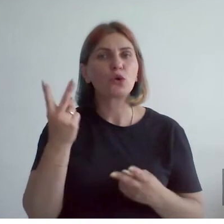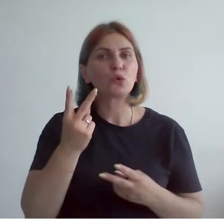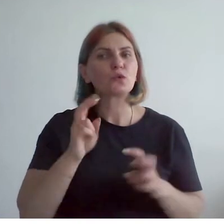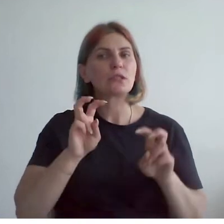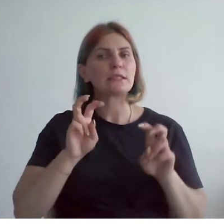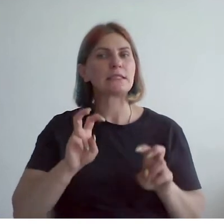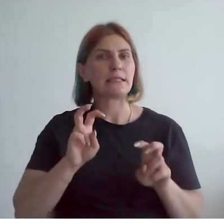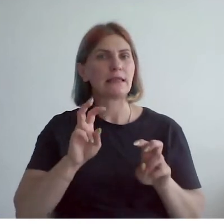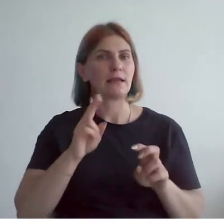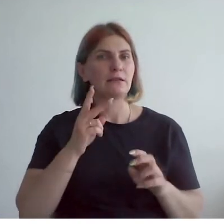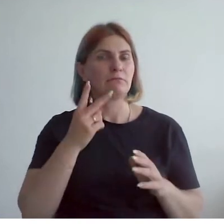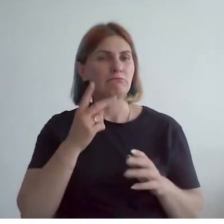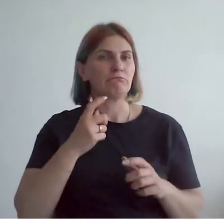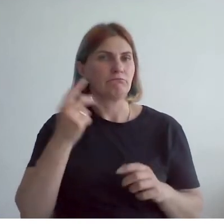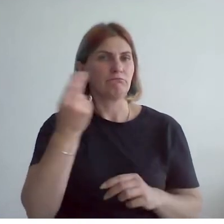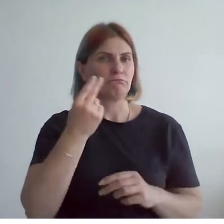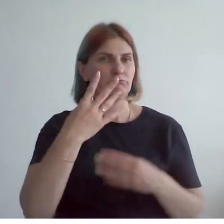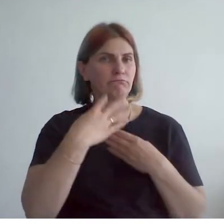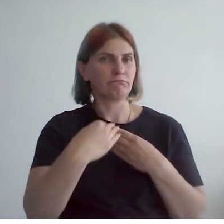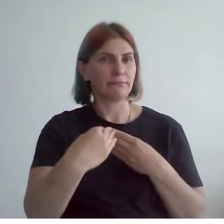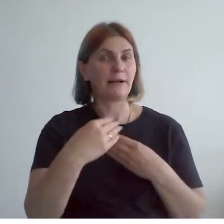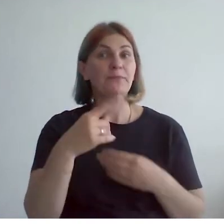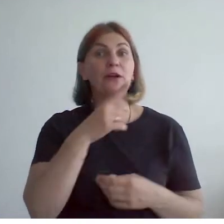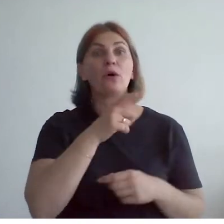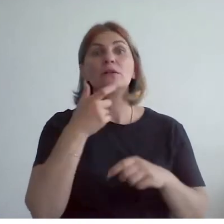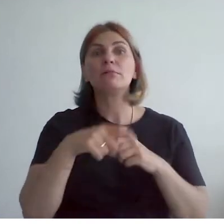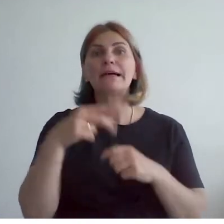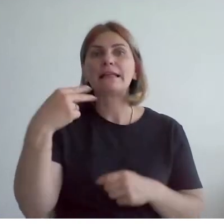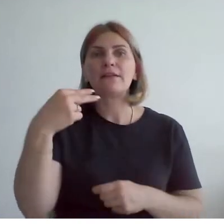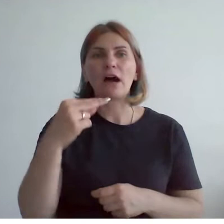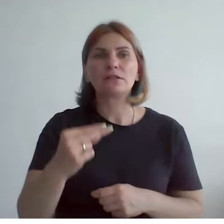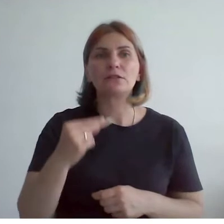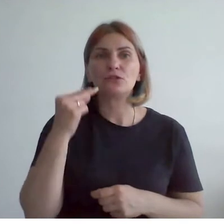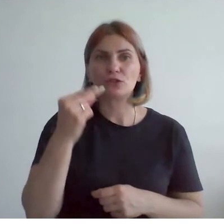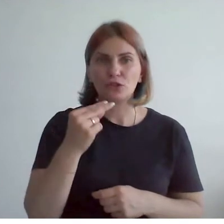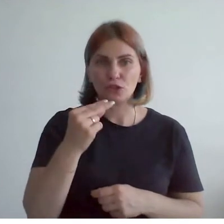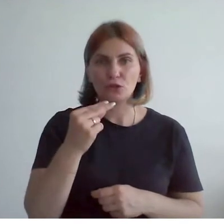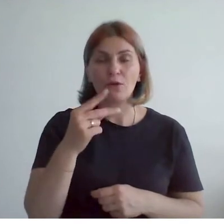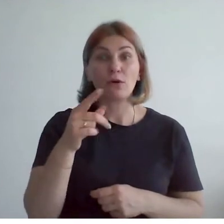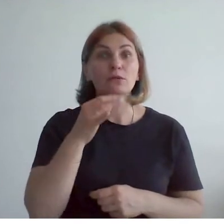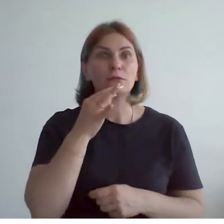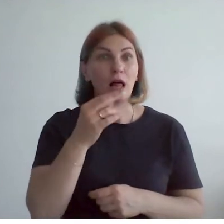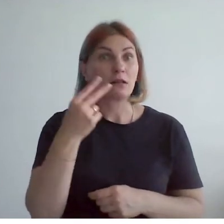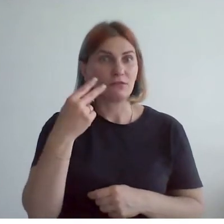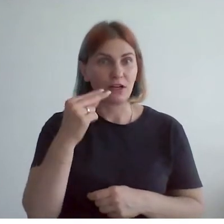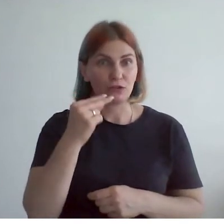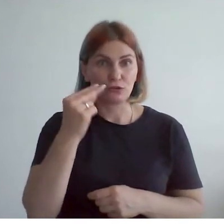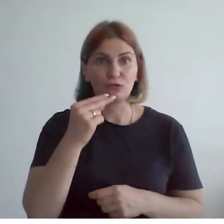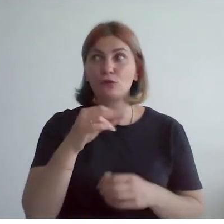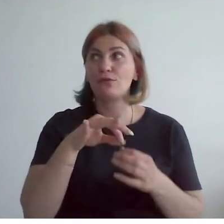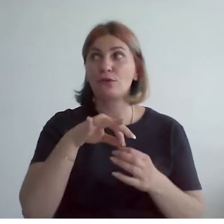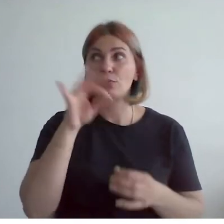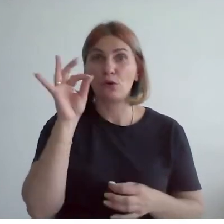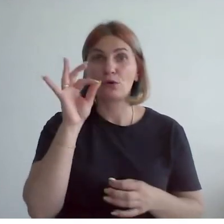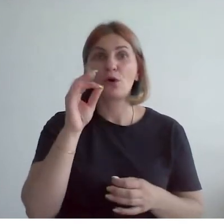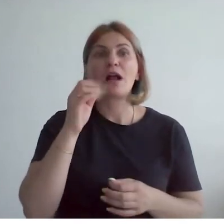позировать. Михаил Шемякин ответил, что 20 и ровно по истечении 20 часов. Алексей Иванович